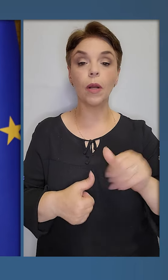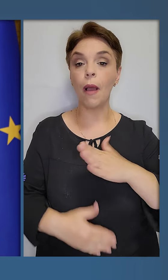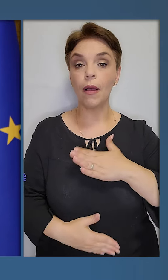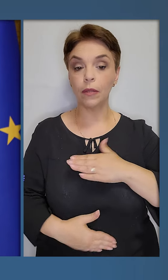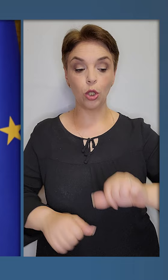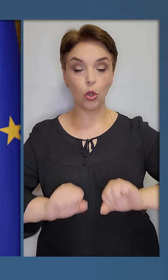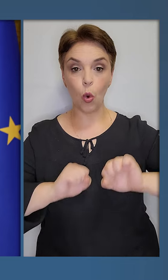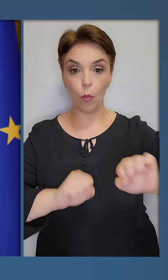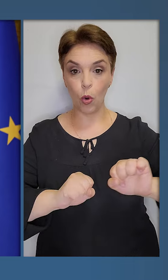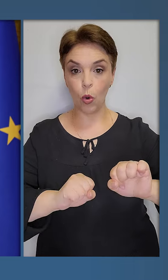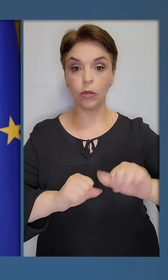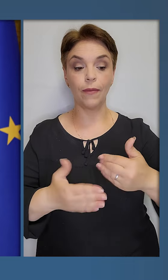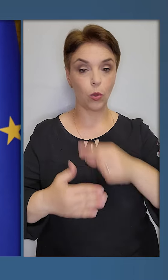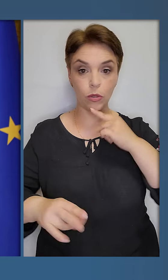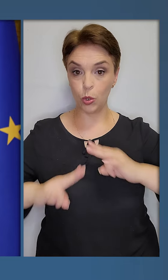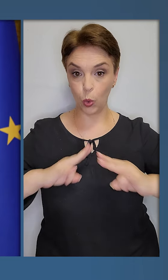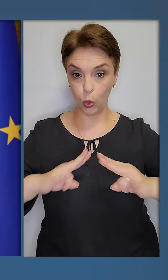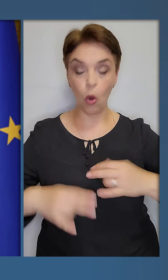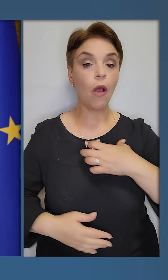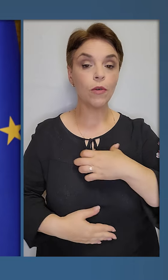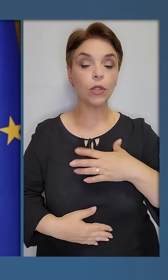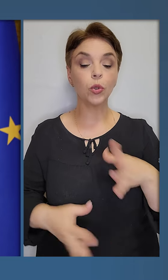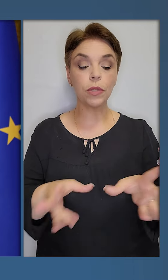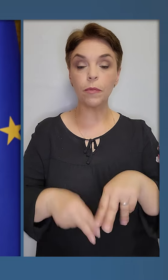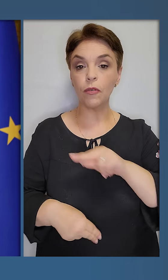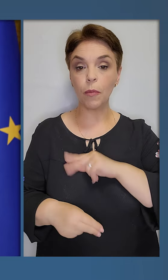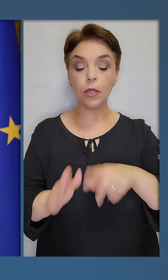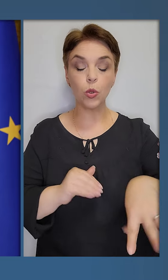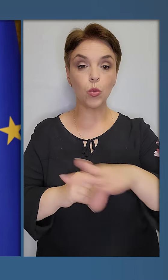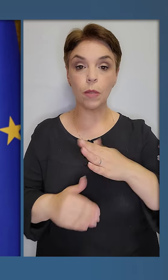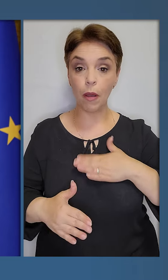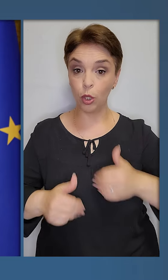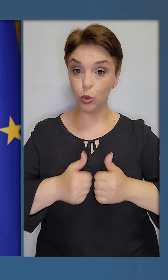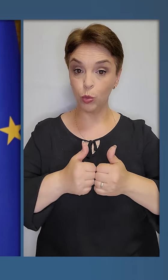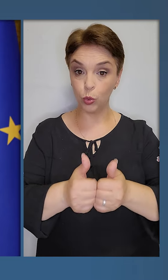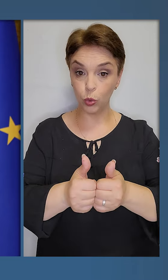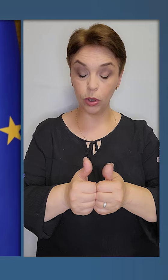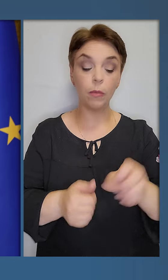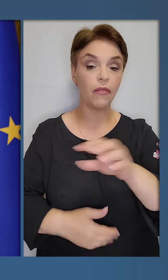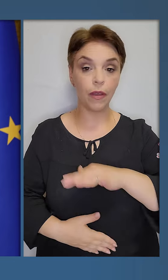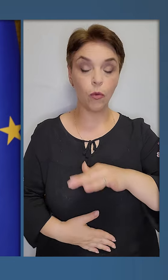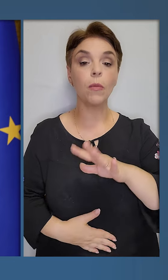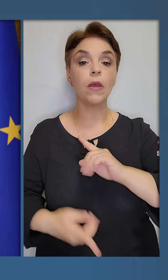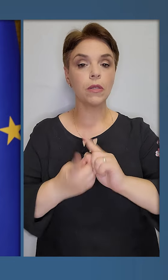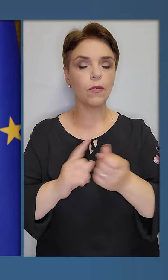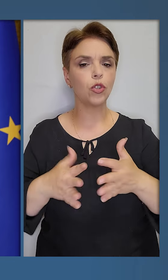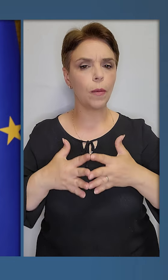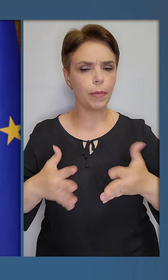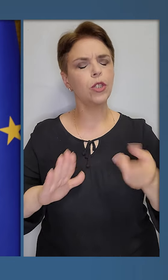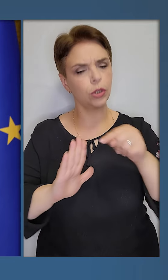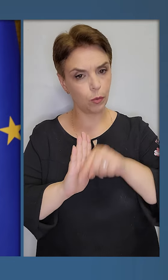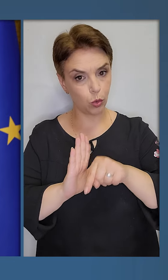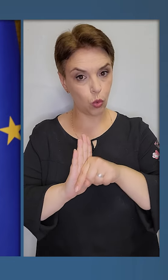нашої оборони від російського терору. Важливо, щоб співпраця між усіма сусідами в Європі ставала ще більш